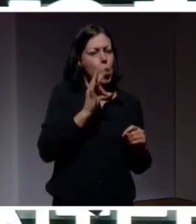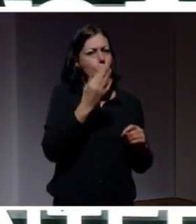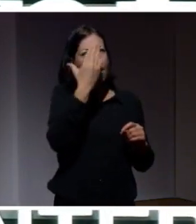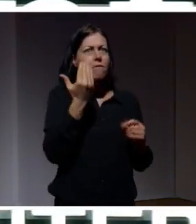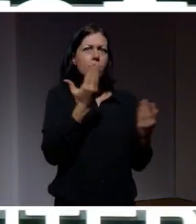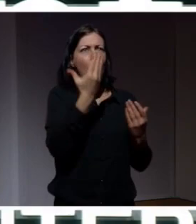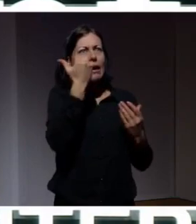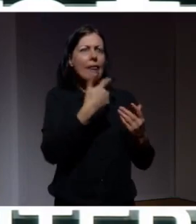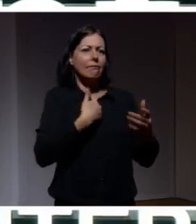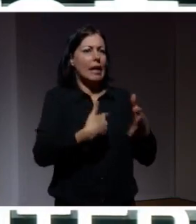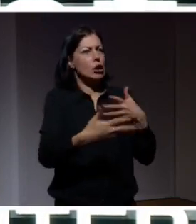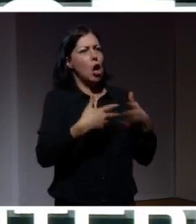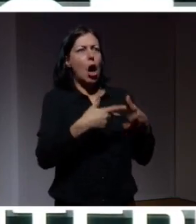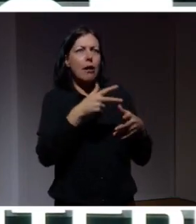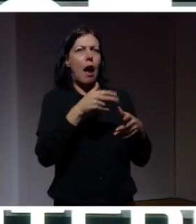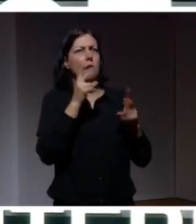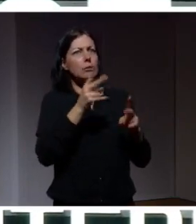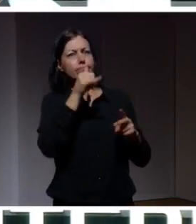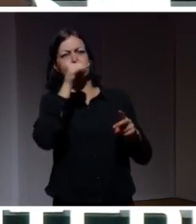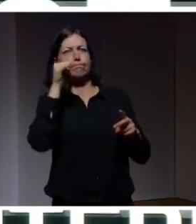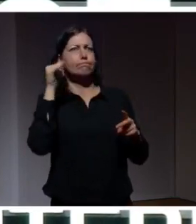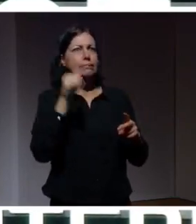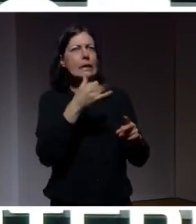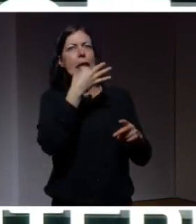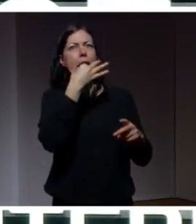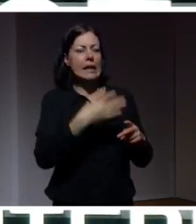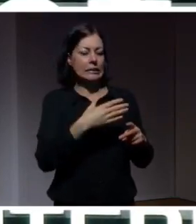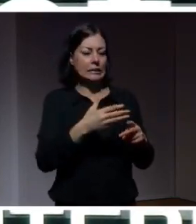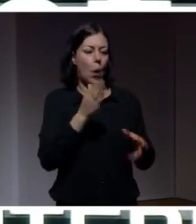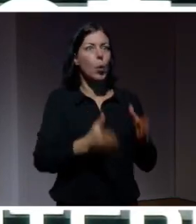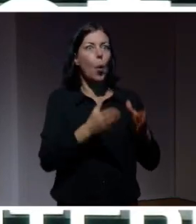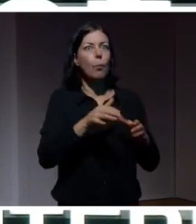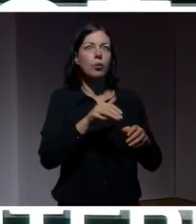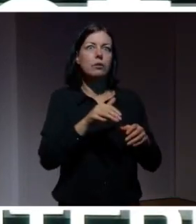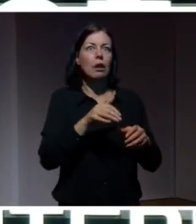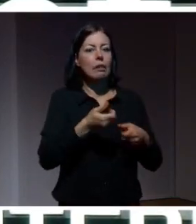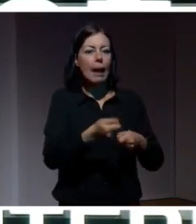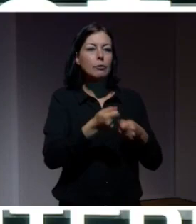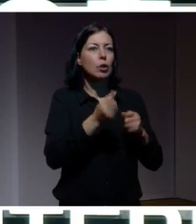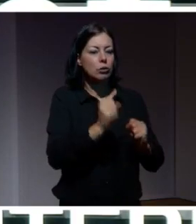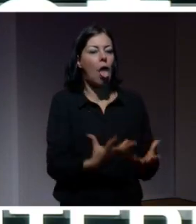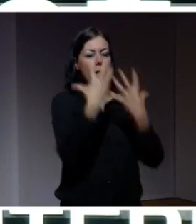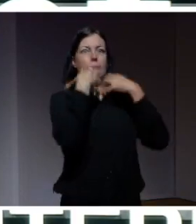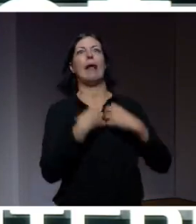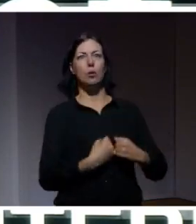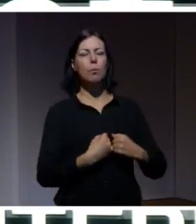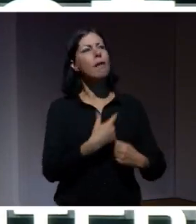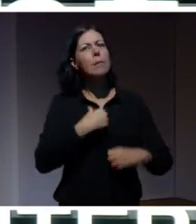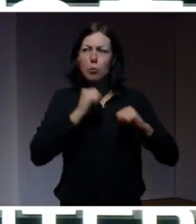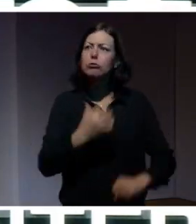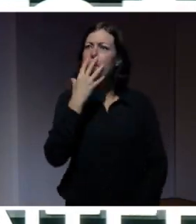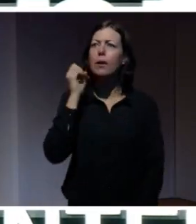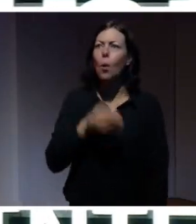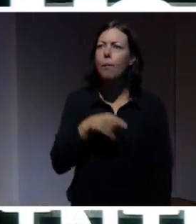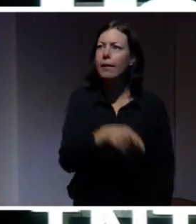uppätna av vår robotnamsugare framöver. Det som snurrade i mitt huvud var att vi måste prata om det betydligt mer.